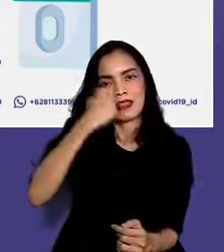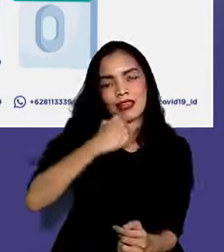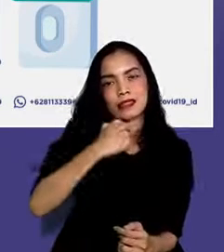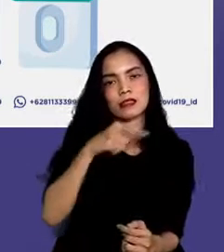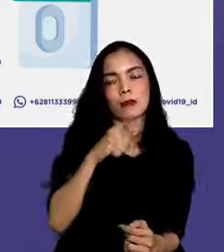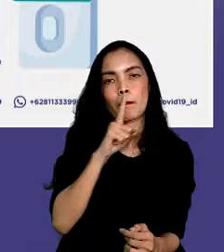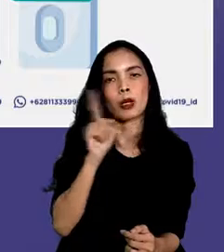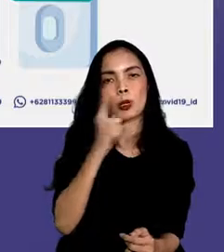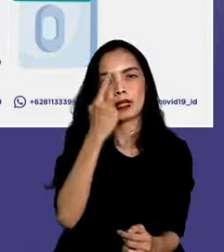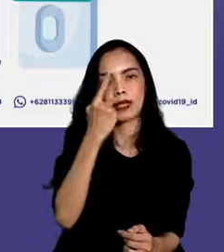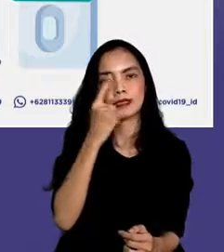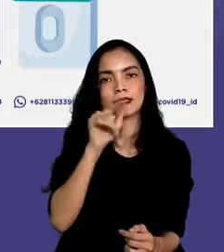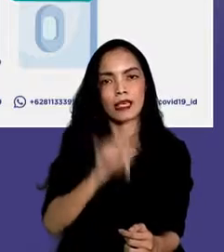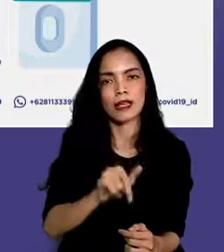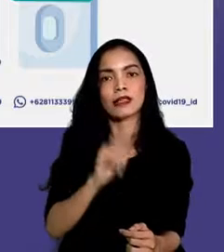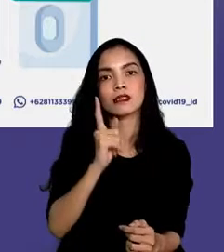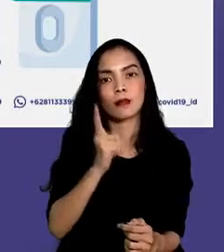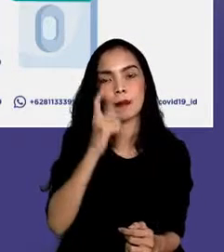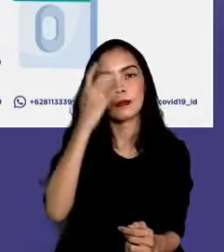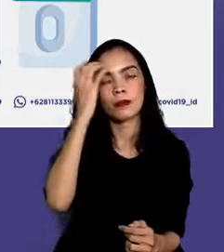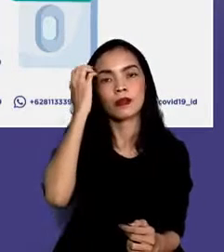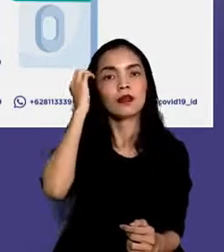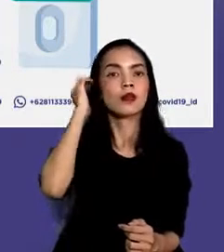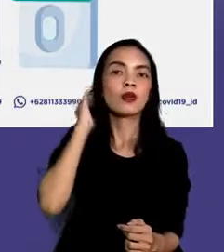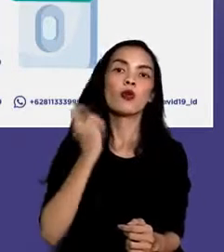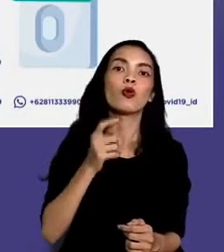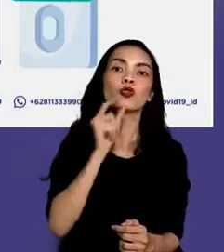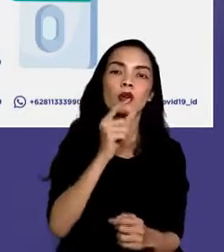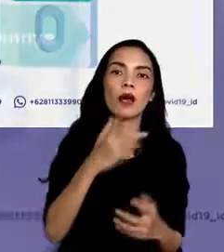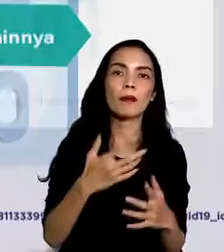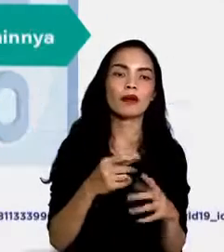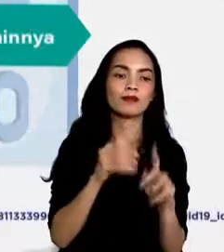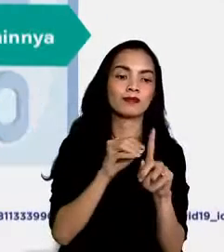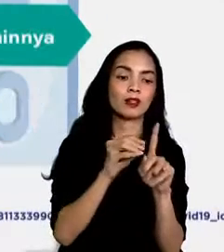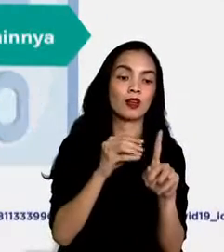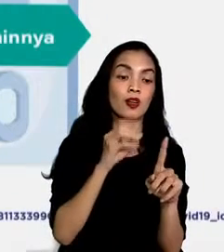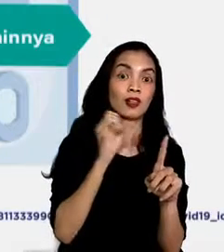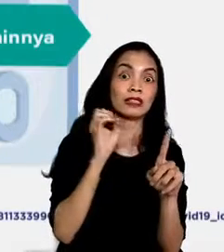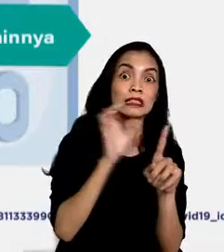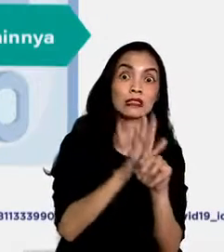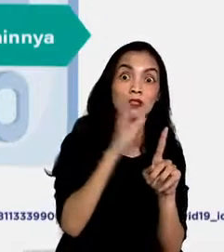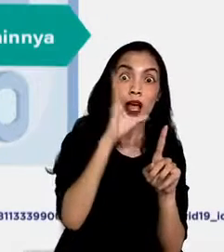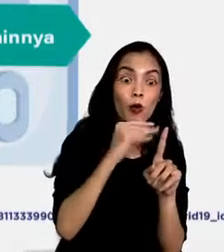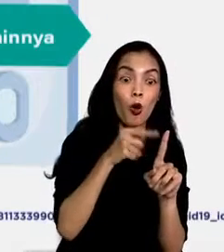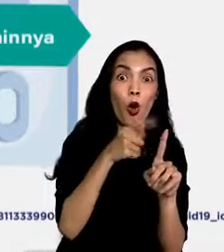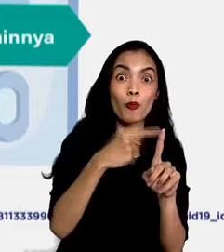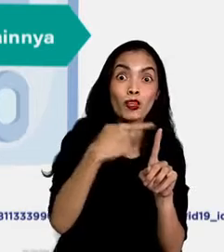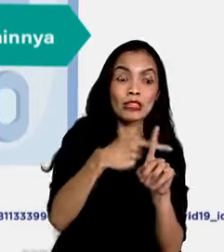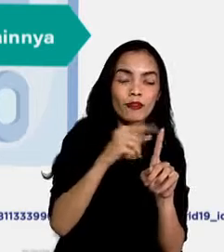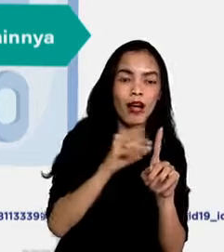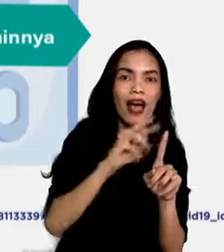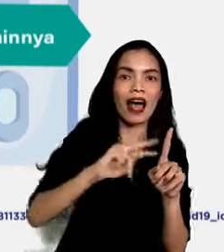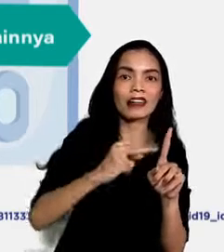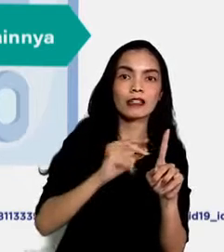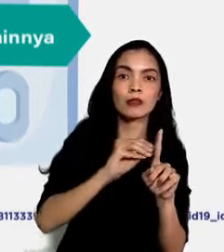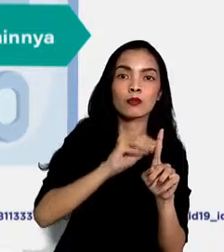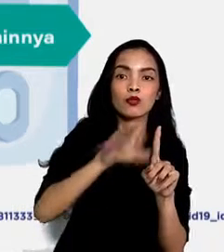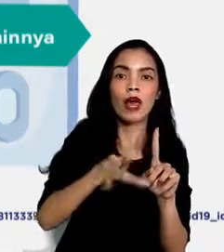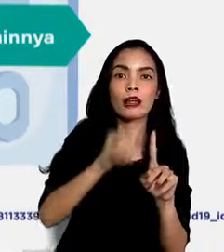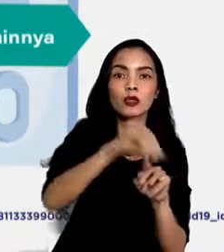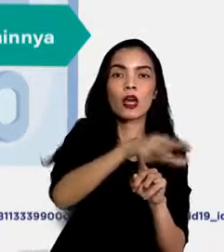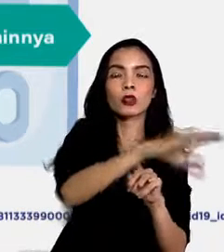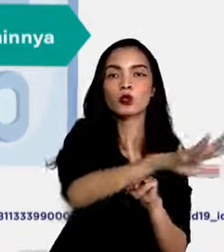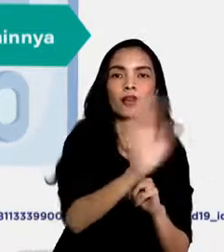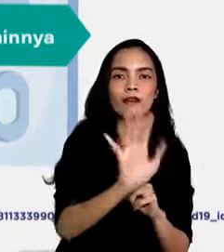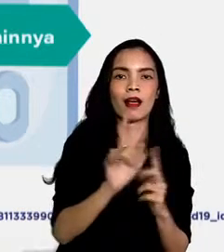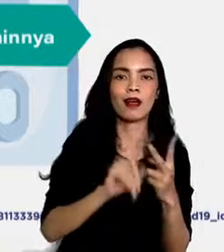sebuah prioritas karena fungsinya yang dapat menekan angka transmisi virus COVID-19 mencegah keparahan penyakit